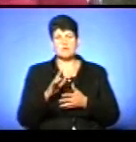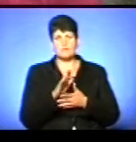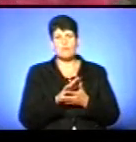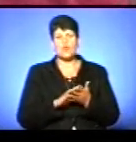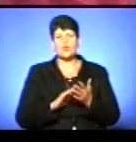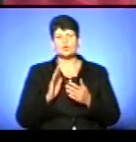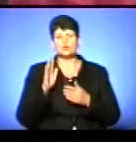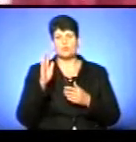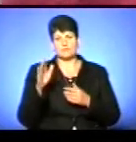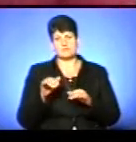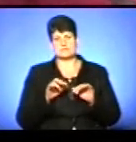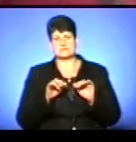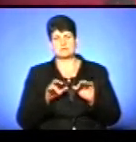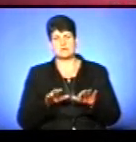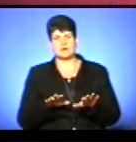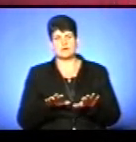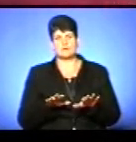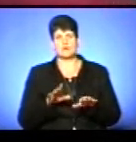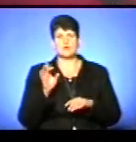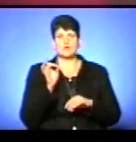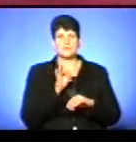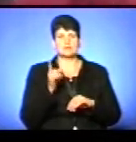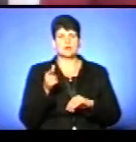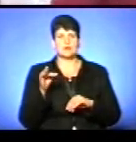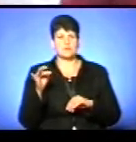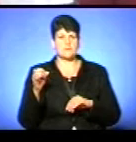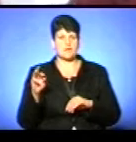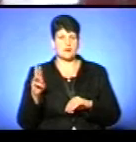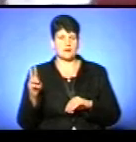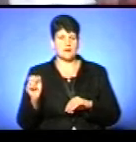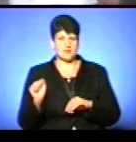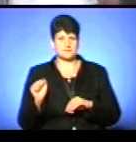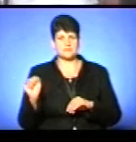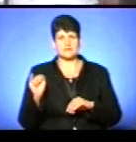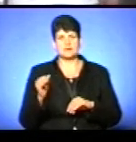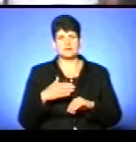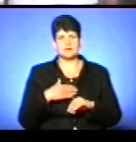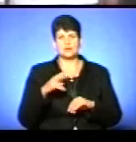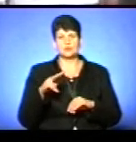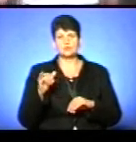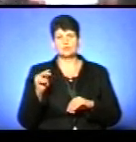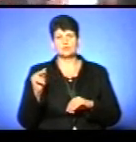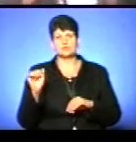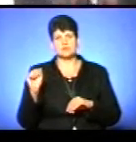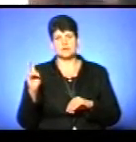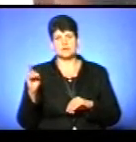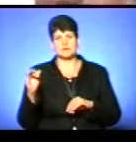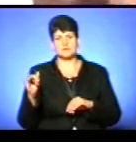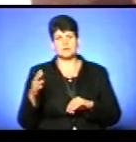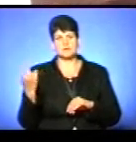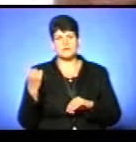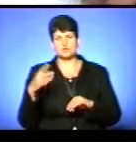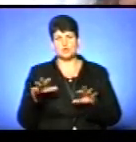справу і Романа Громяка, і нашого Лучаківського, самого першого голову